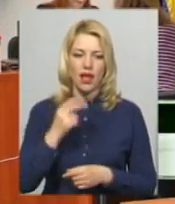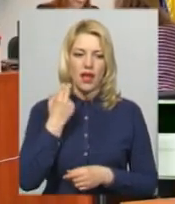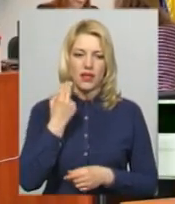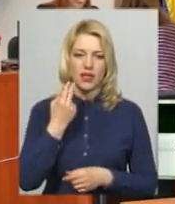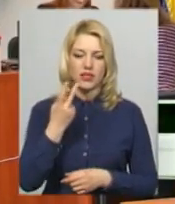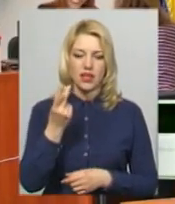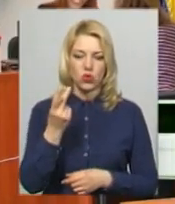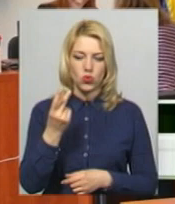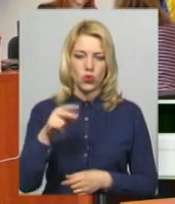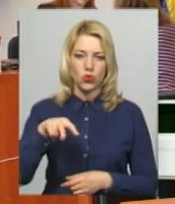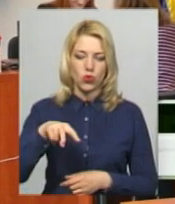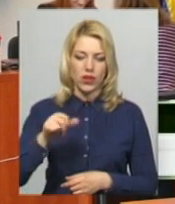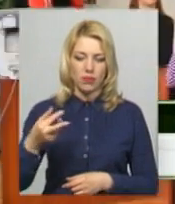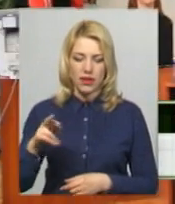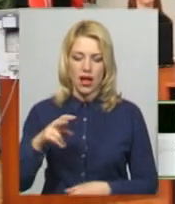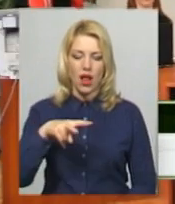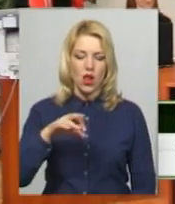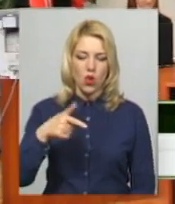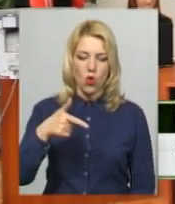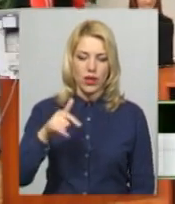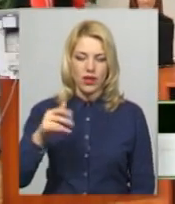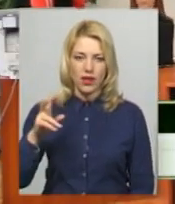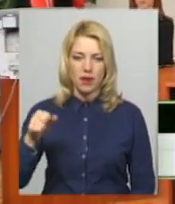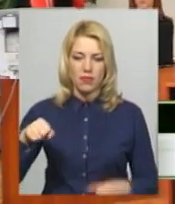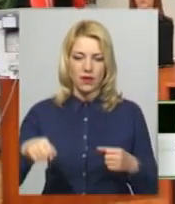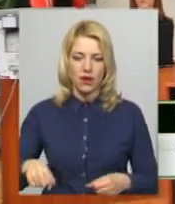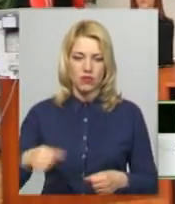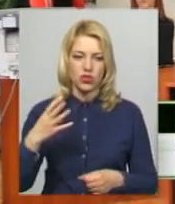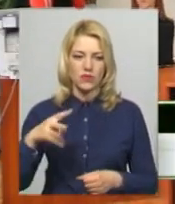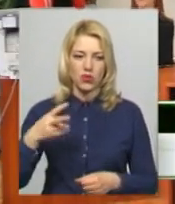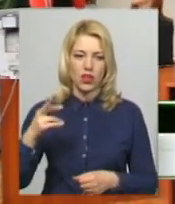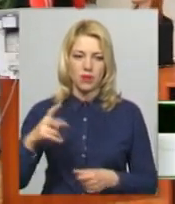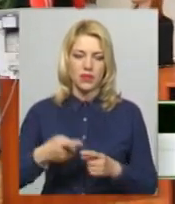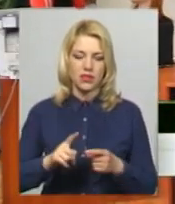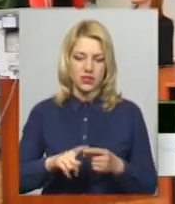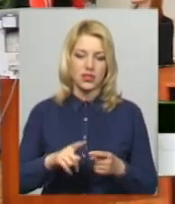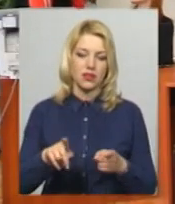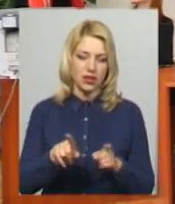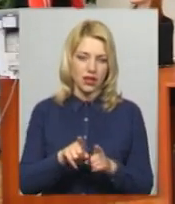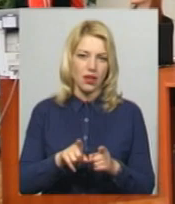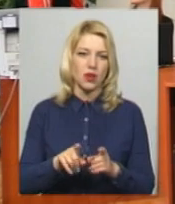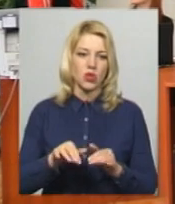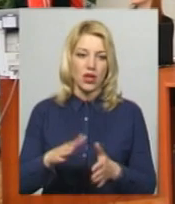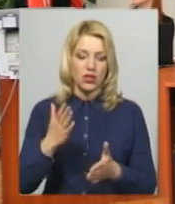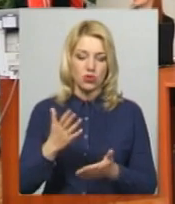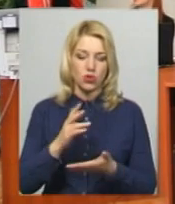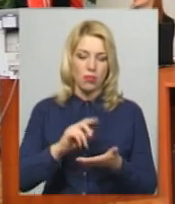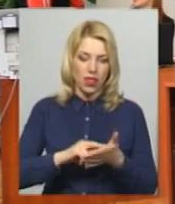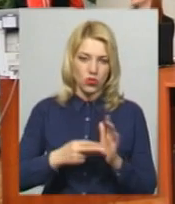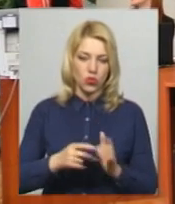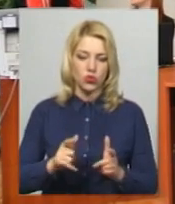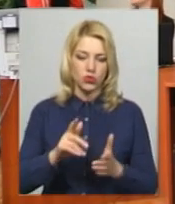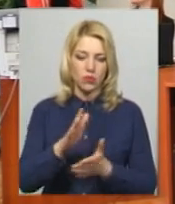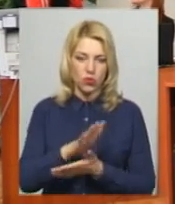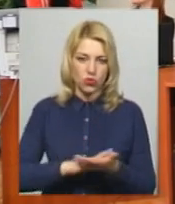логіка і право, наскільки я знаю, 4 липня. Зареєструвалася на ЗНО, тому що це стандартна процедура по закінченню бакалаврати. Якщо вступник планує далі вступати,